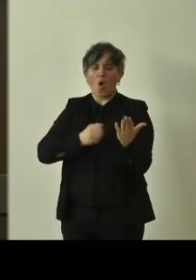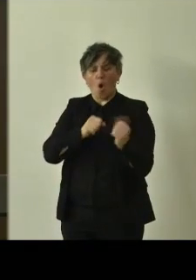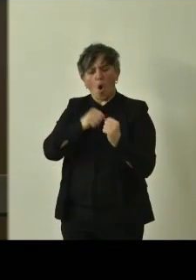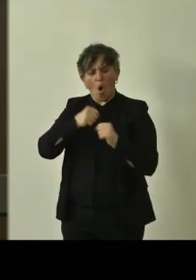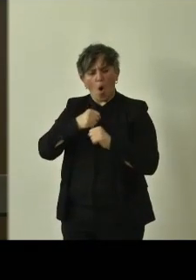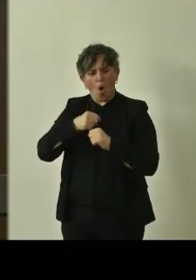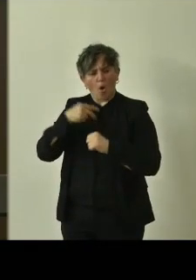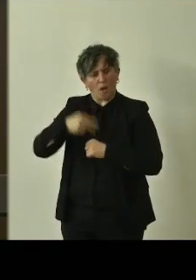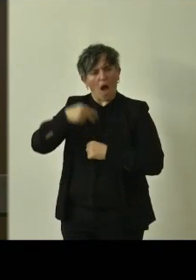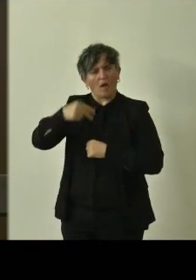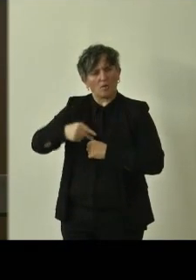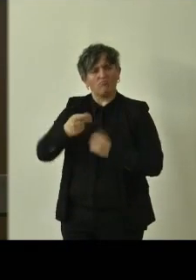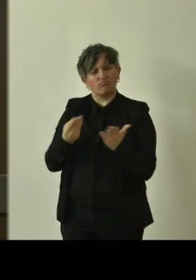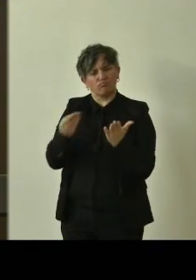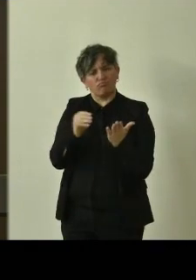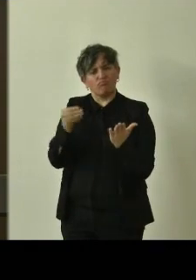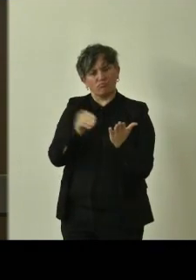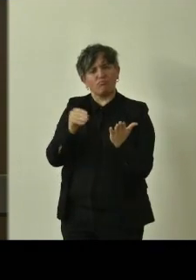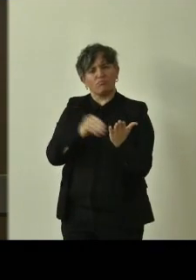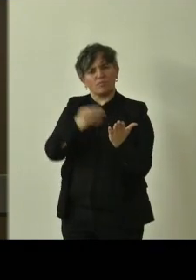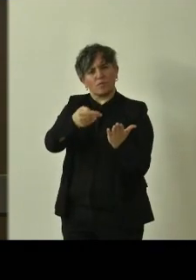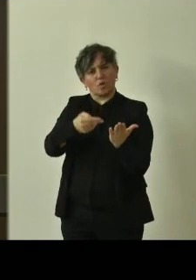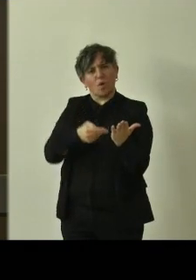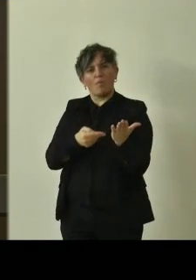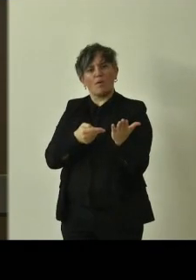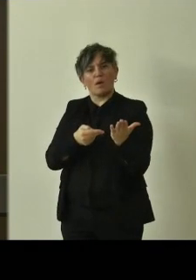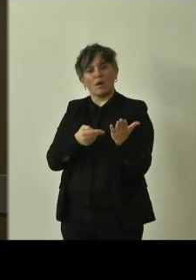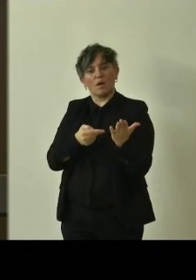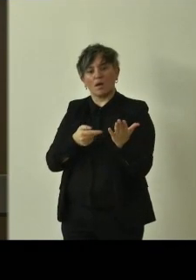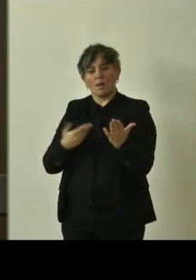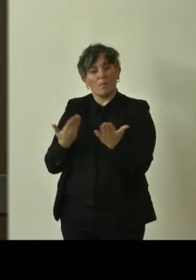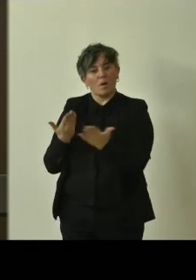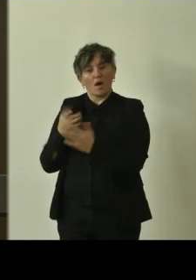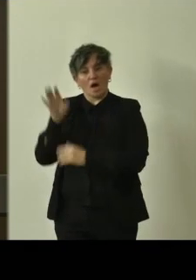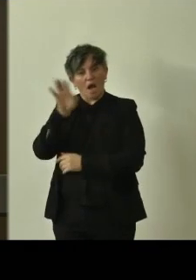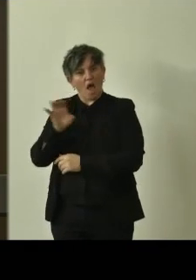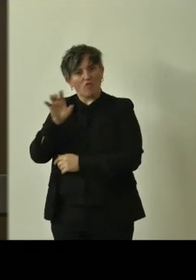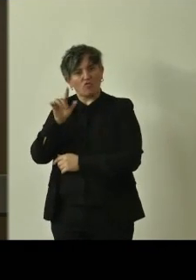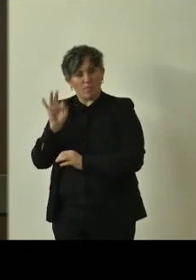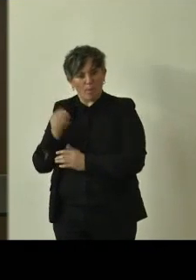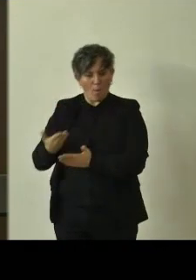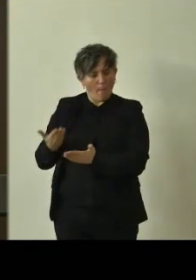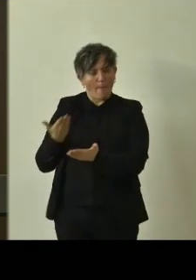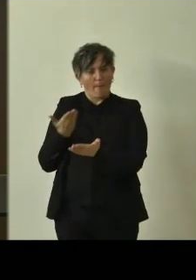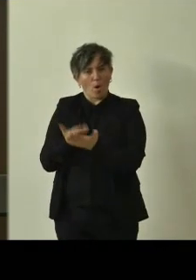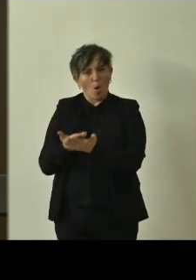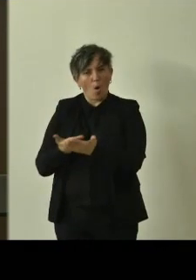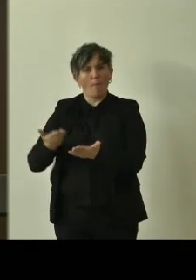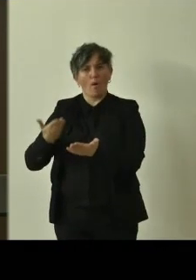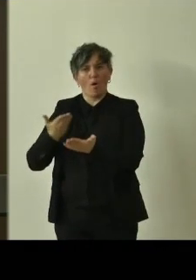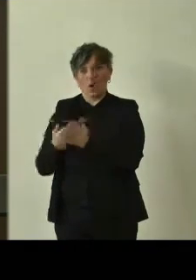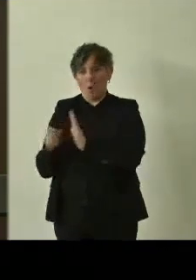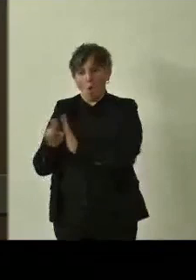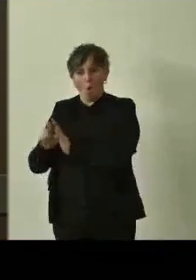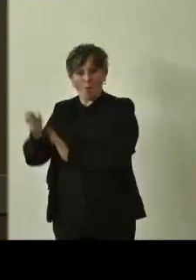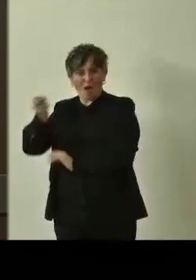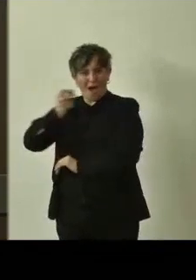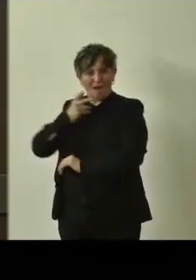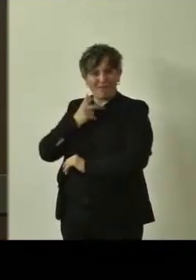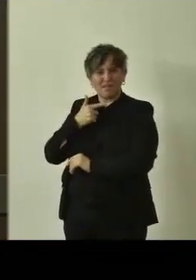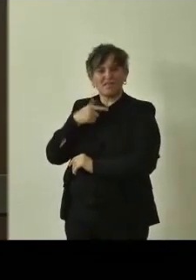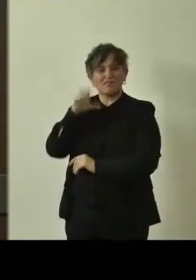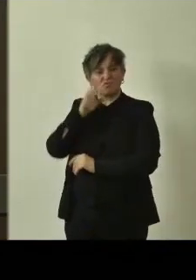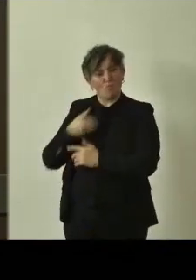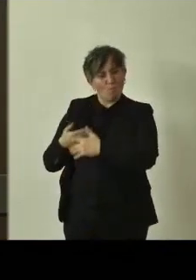e ogni anno vengono proposti dalle regioni su indicazione di diversi comuni nuovi